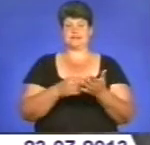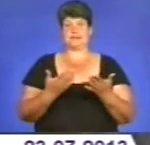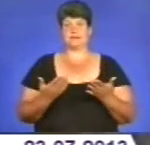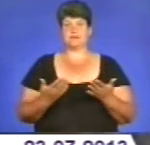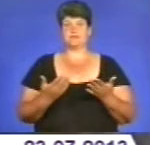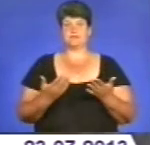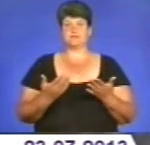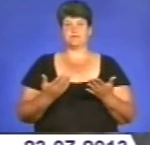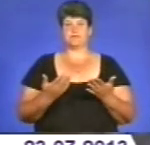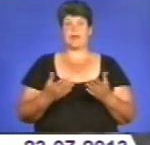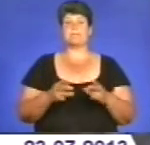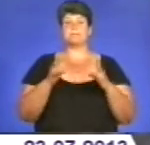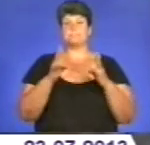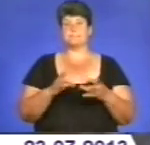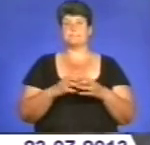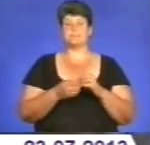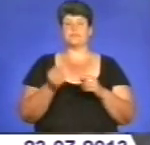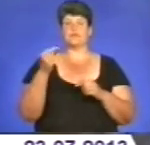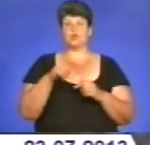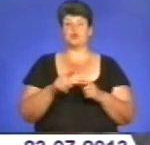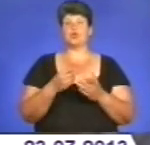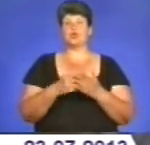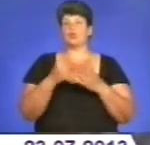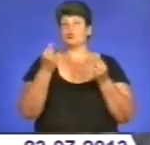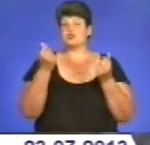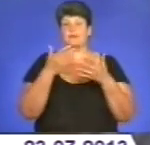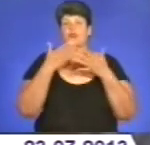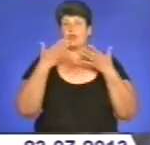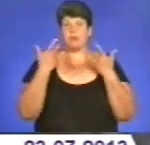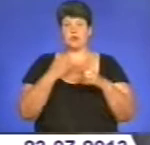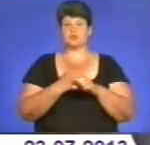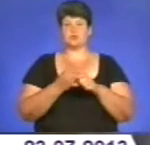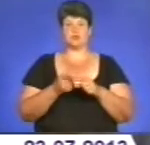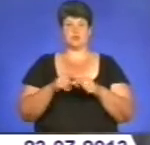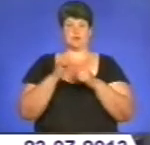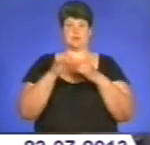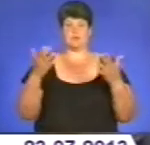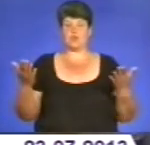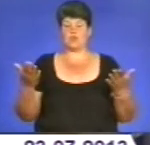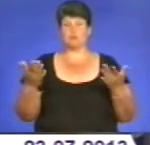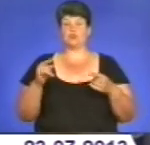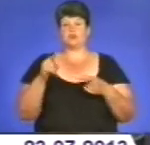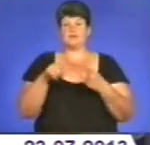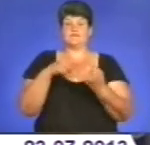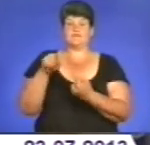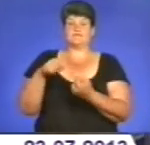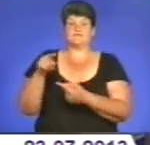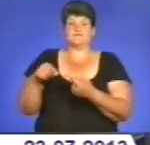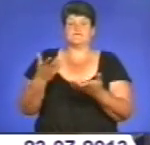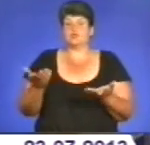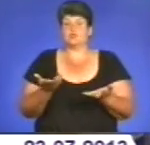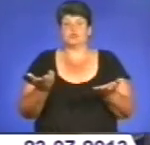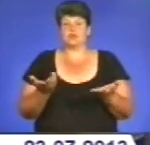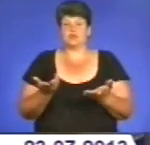Але біда в тому, що бюджету немає, і ми це зробити не можемо. Тому прийдеться вигручуватися вже